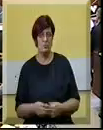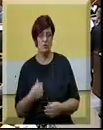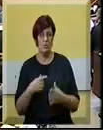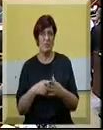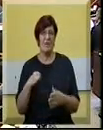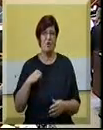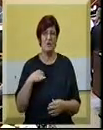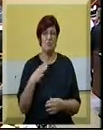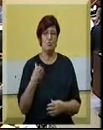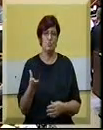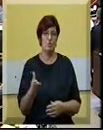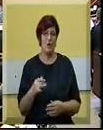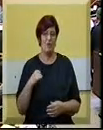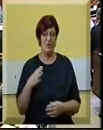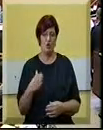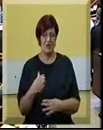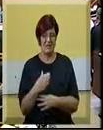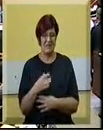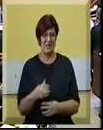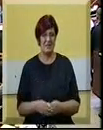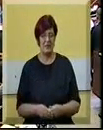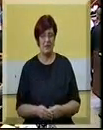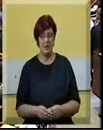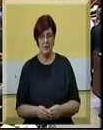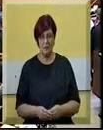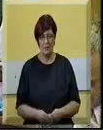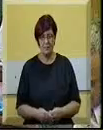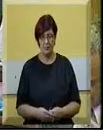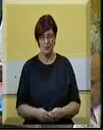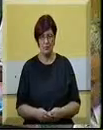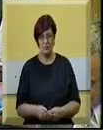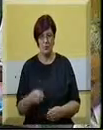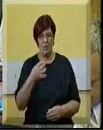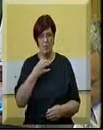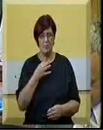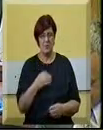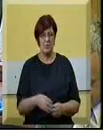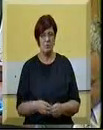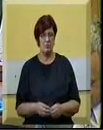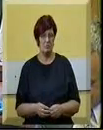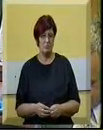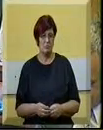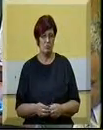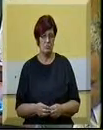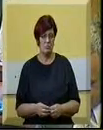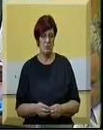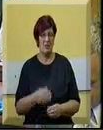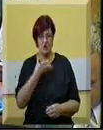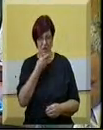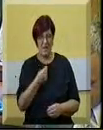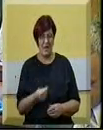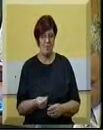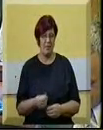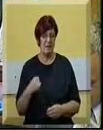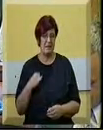vojđansko zastarko, pa to je vojđanska zastava naše. Kaže, on me pita, kaže, pa lepa je